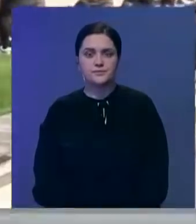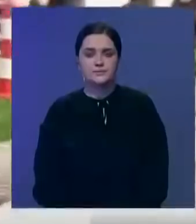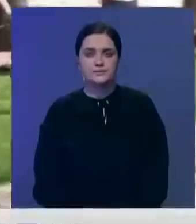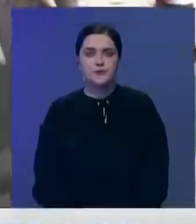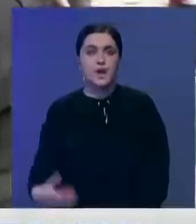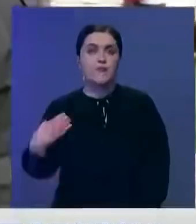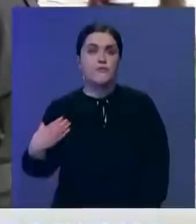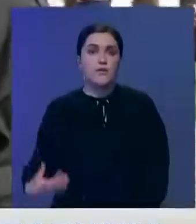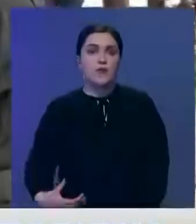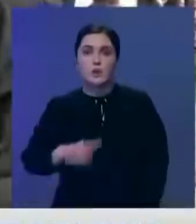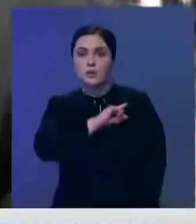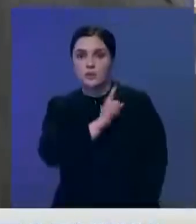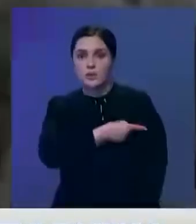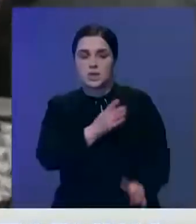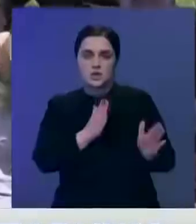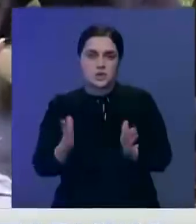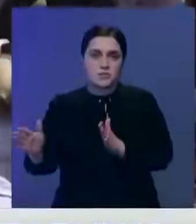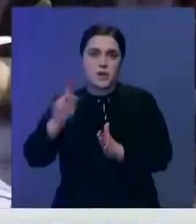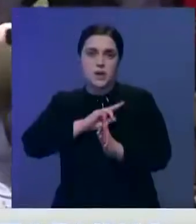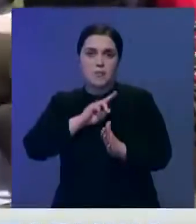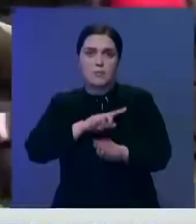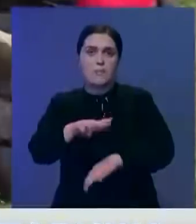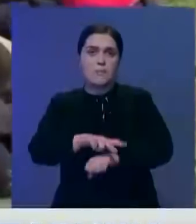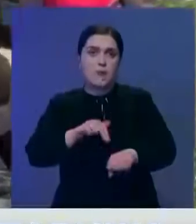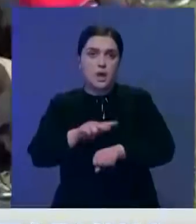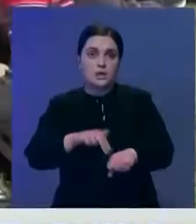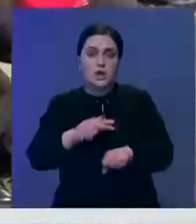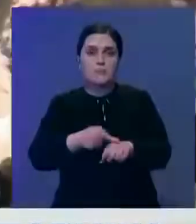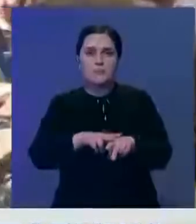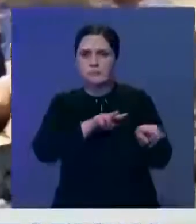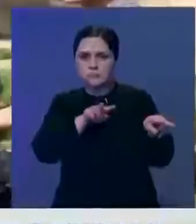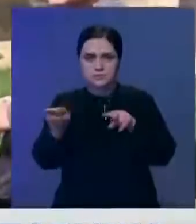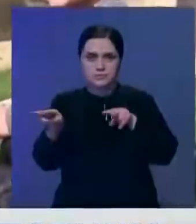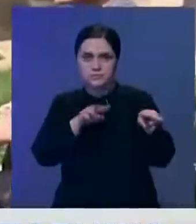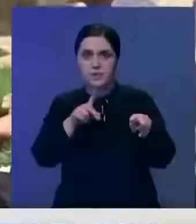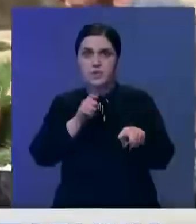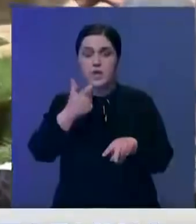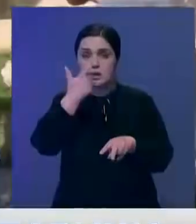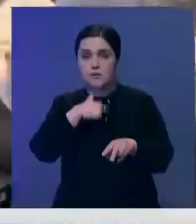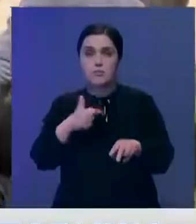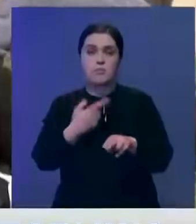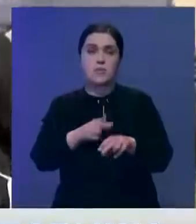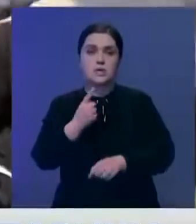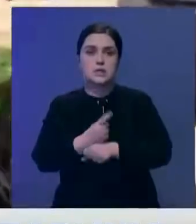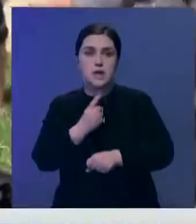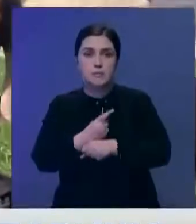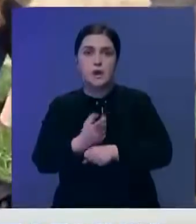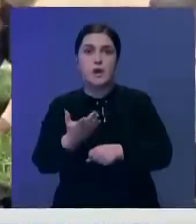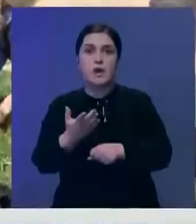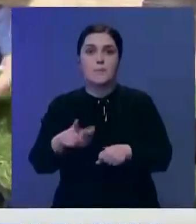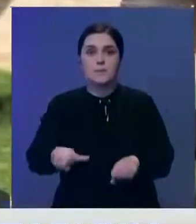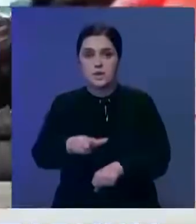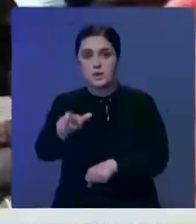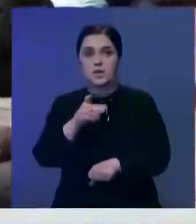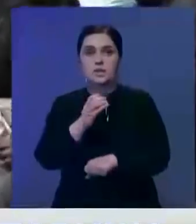Во Франции на усиленный режим работы перешли полицейские. Сотни патрулей следят за соблюдением карантинных мер. Под особым